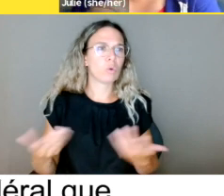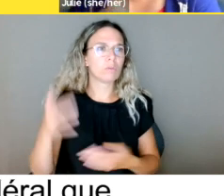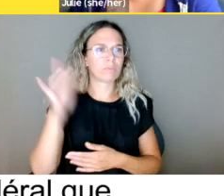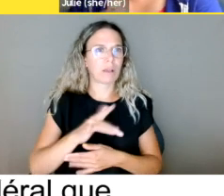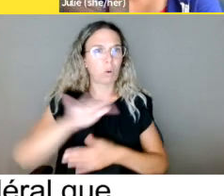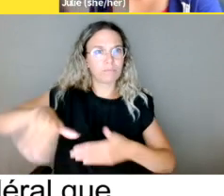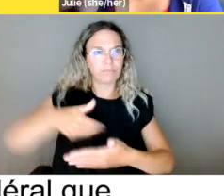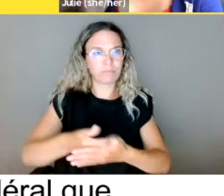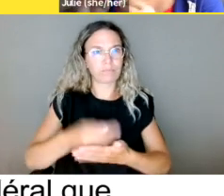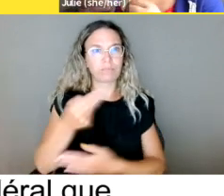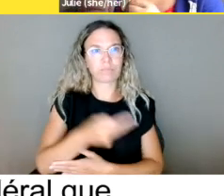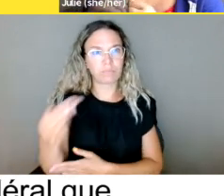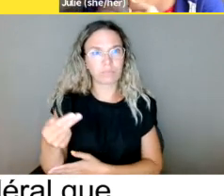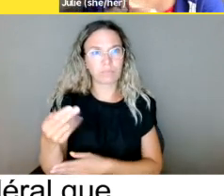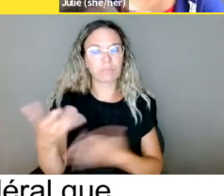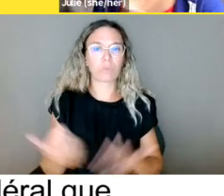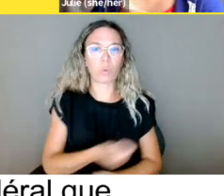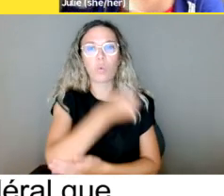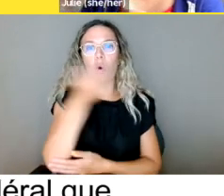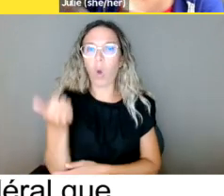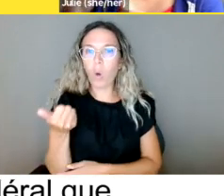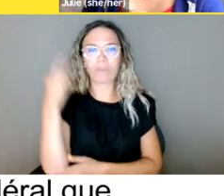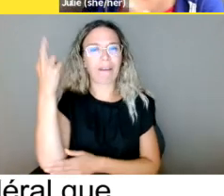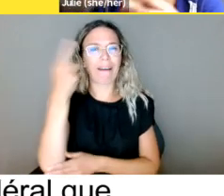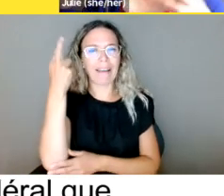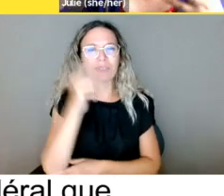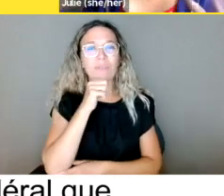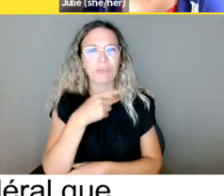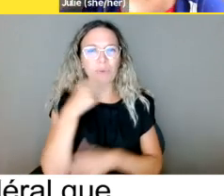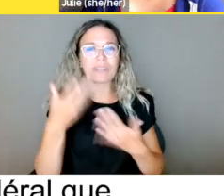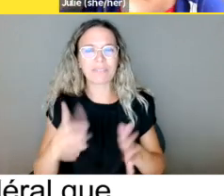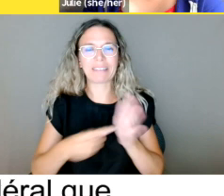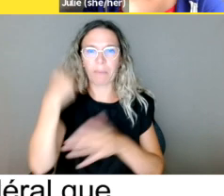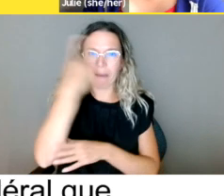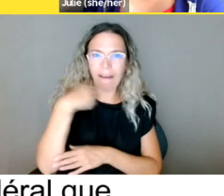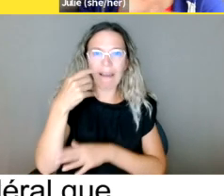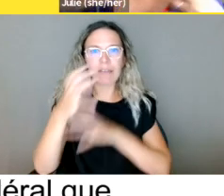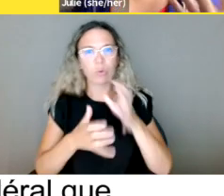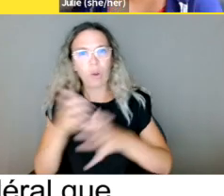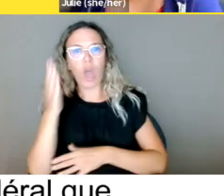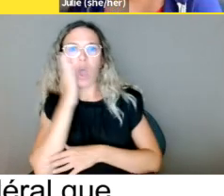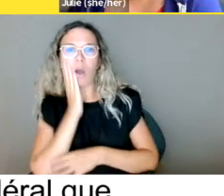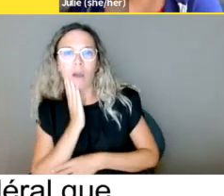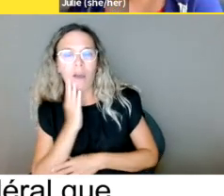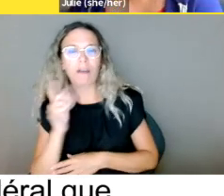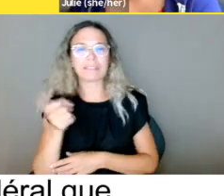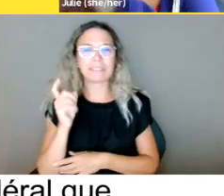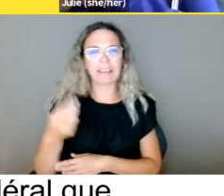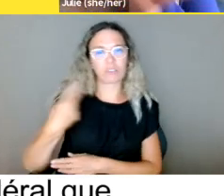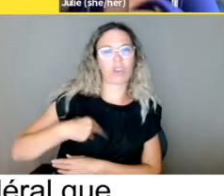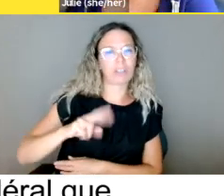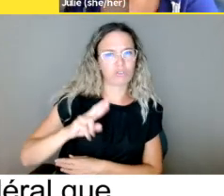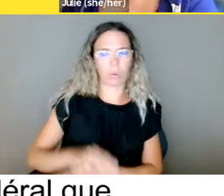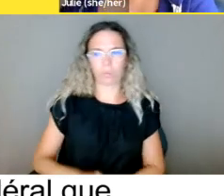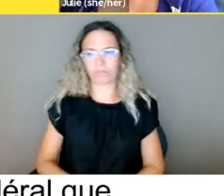de la discrimination et que cette discrimination-là était fondée sur un handicap ou notre moyen de pallier notre handicap